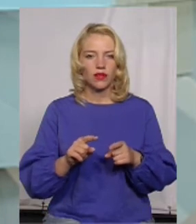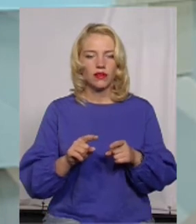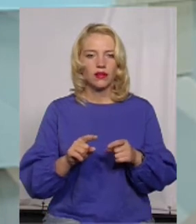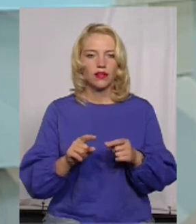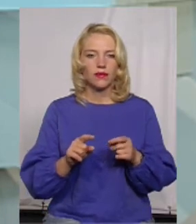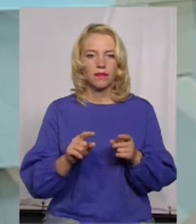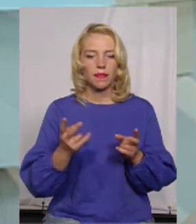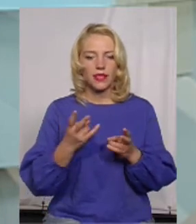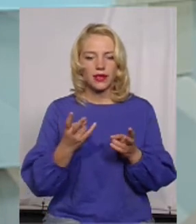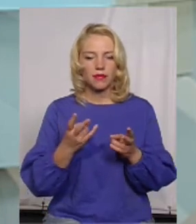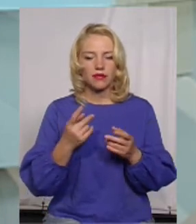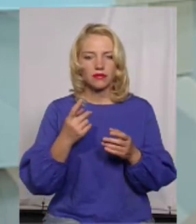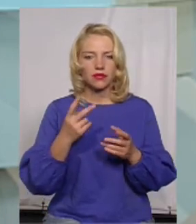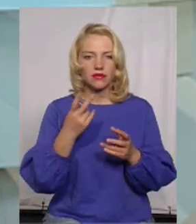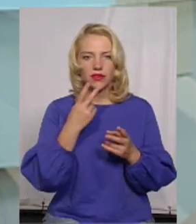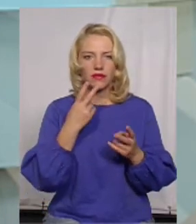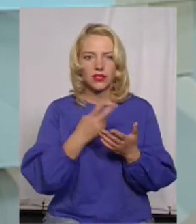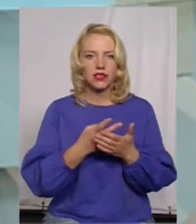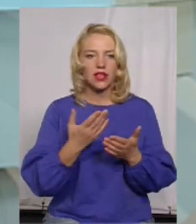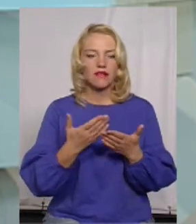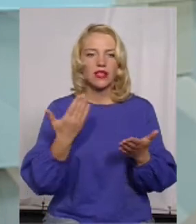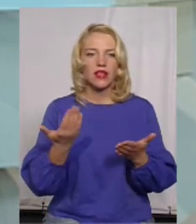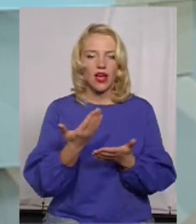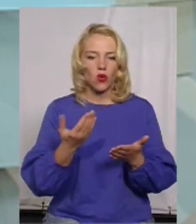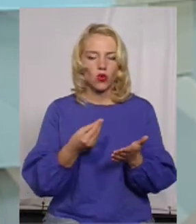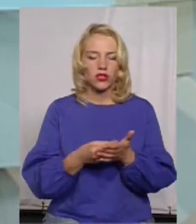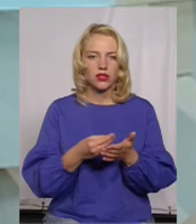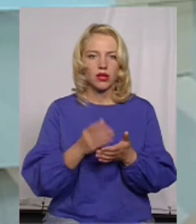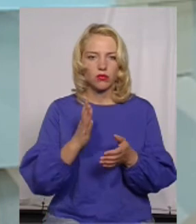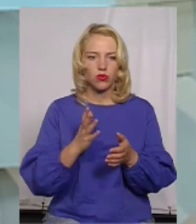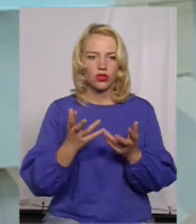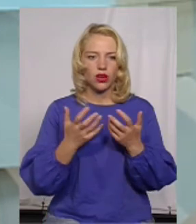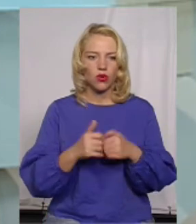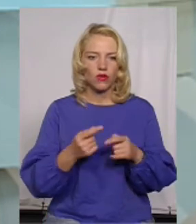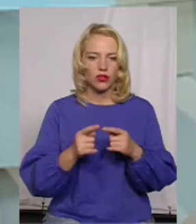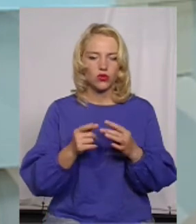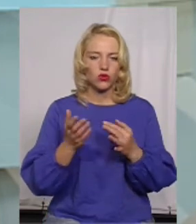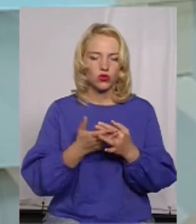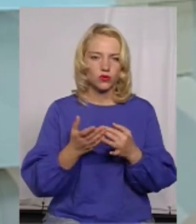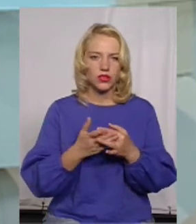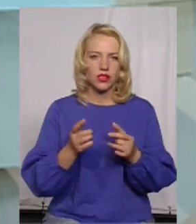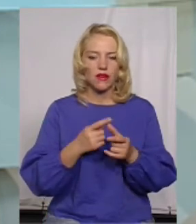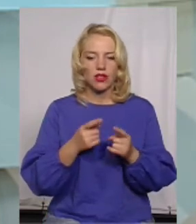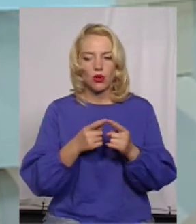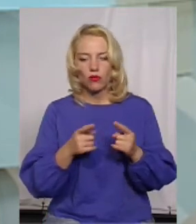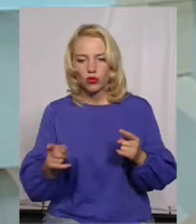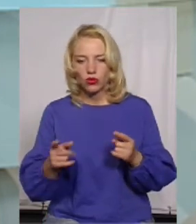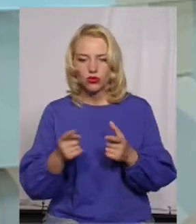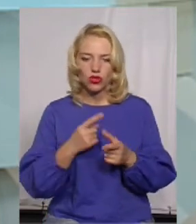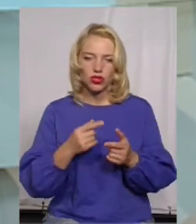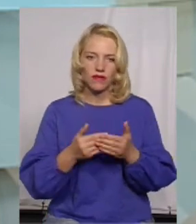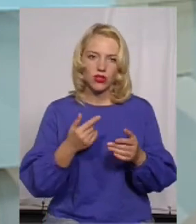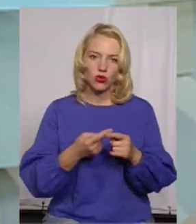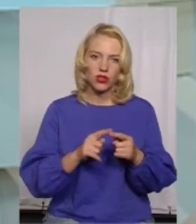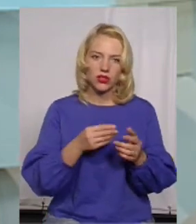якої ціни вони будуть рахувати цю субсидію. Від поточної, яка буде кожний місяць, чи від цієї, яку закупили. Тому що,